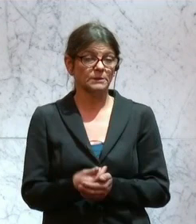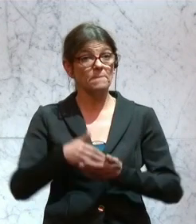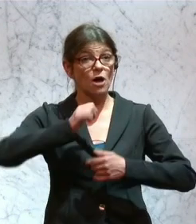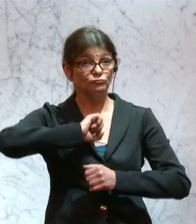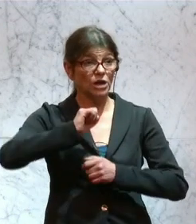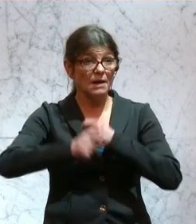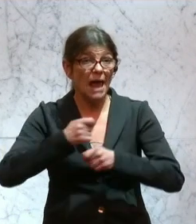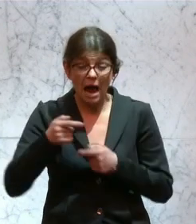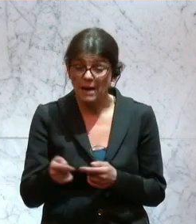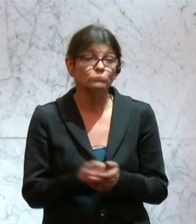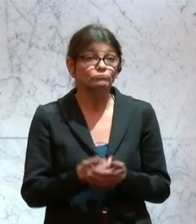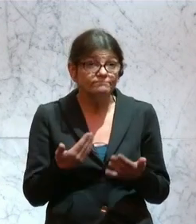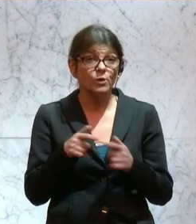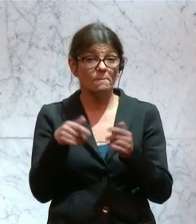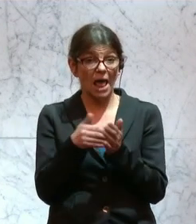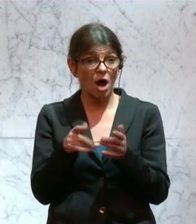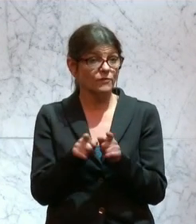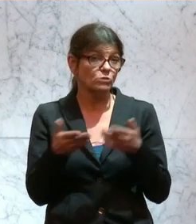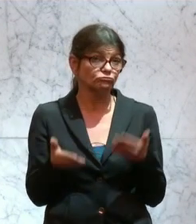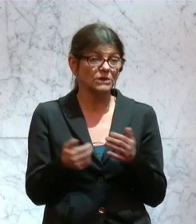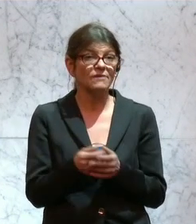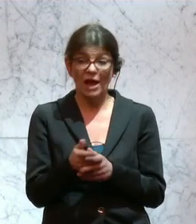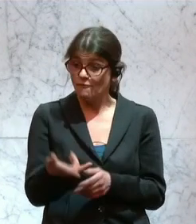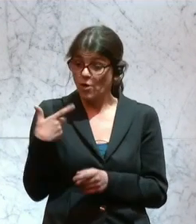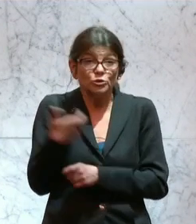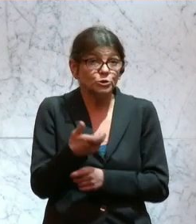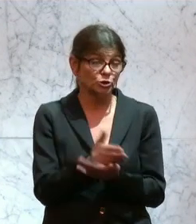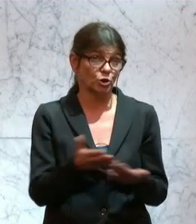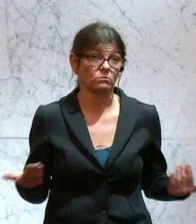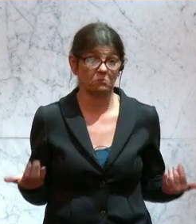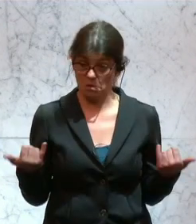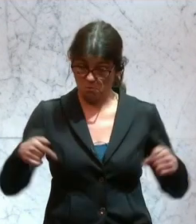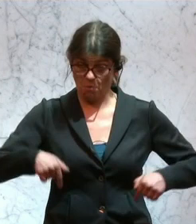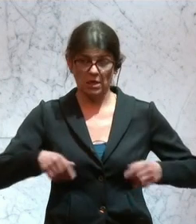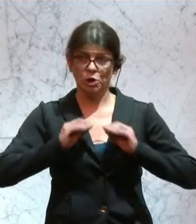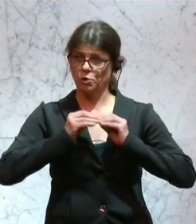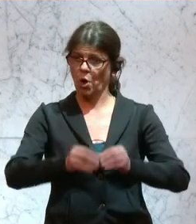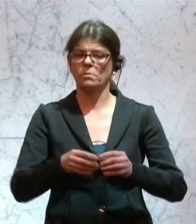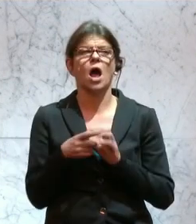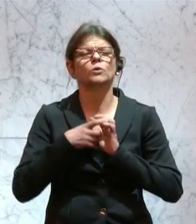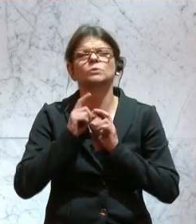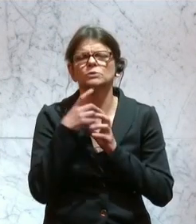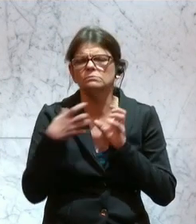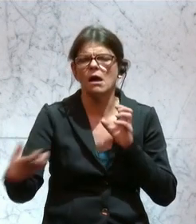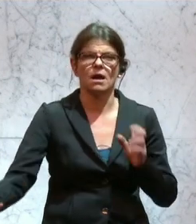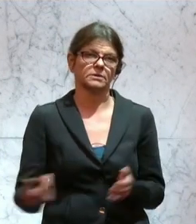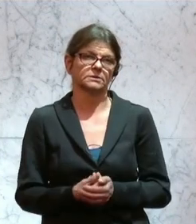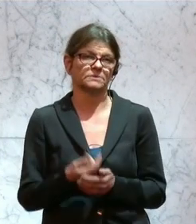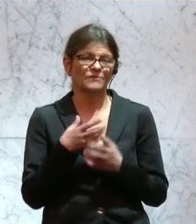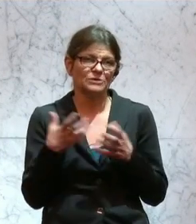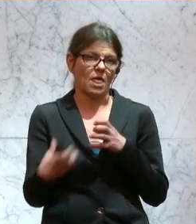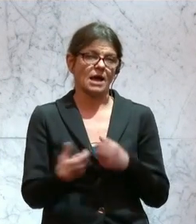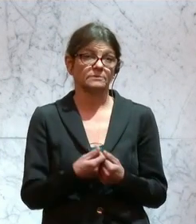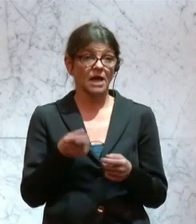raschere Bearbeitung und es braucht vielleicht auch eine Bevorschussung, denn es ist zurzeit zu kompliziert und dauert zu lange. Auch aufgrund